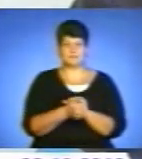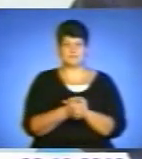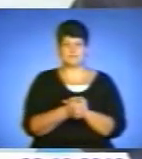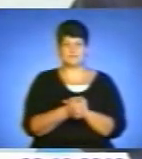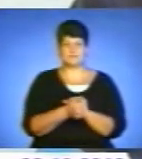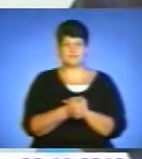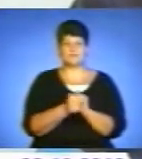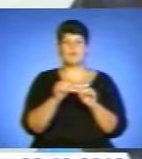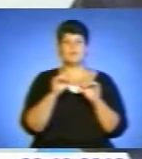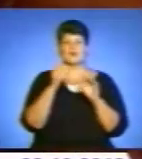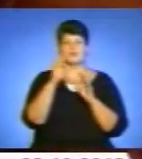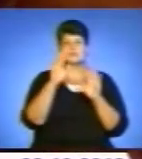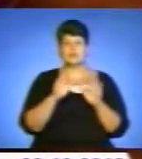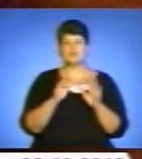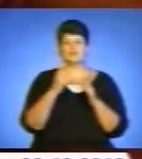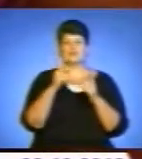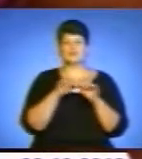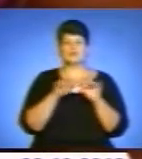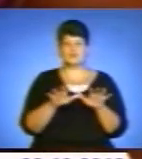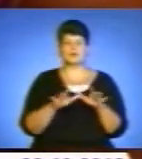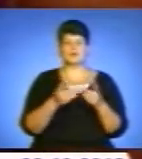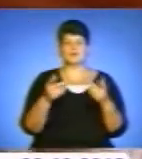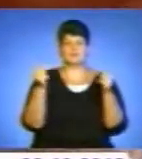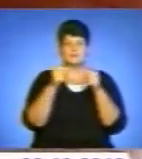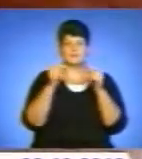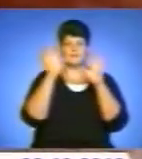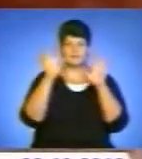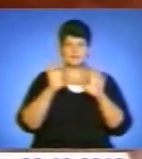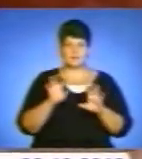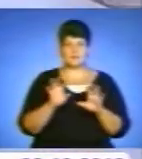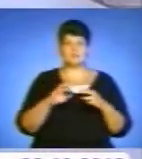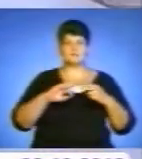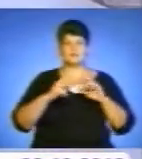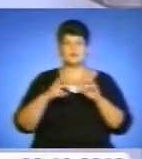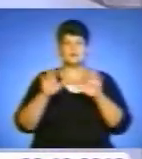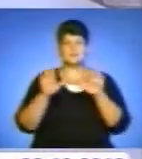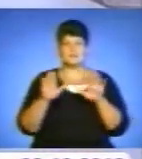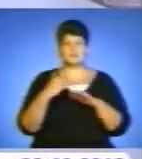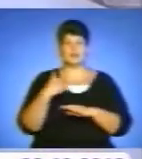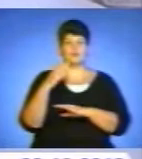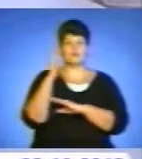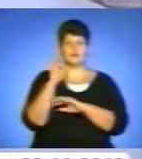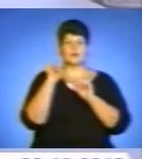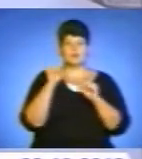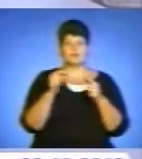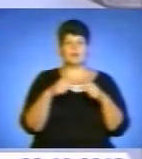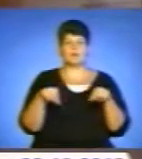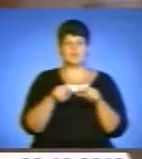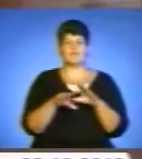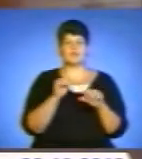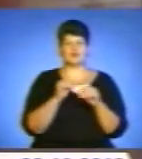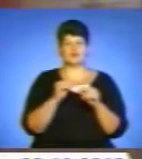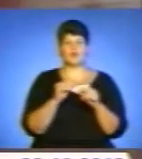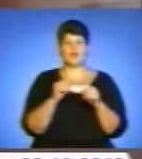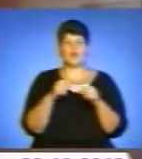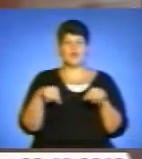законом визначена чітко. Під час цьогорічних виборів змінювати місце голосування можна лише в межах виборчого округу, хоча є